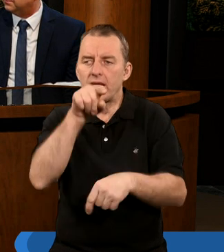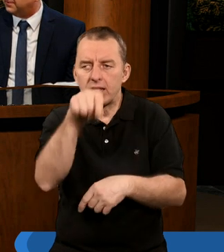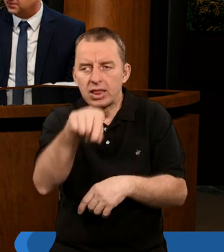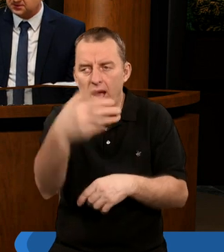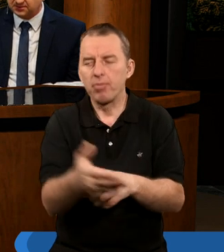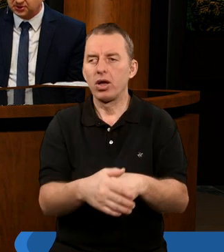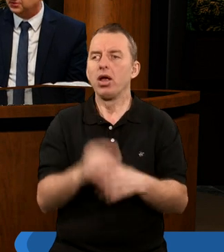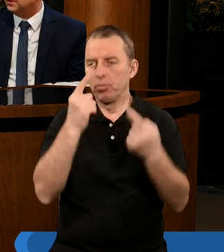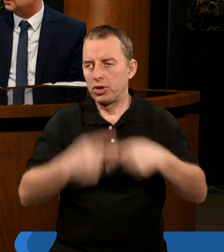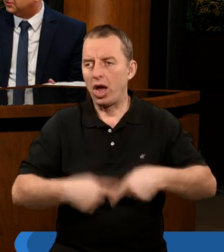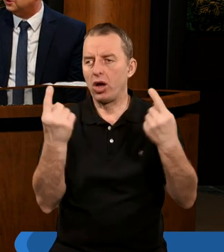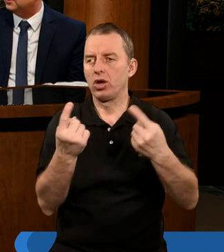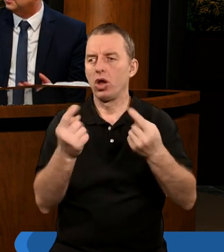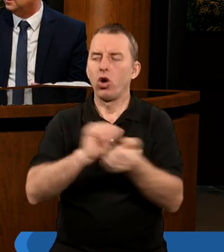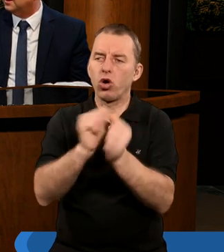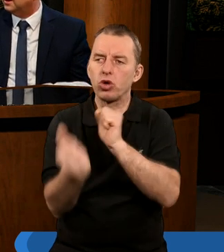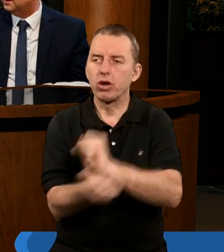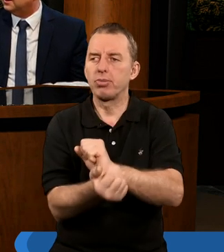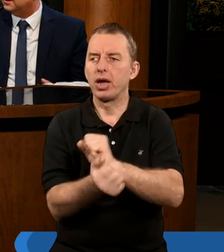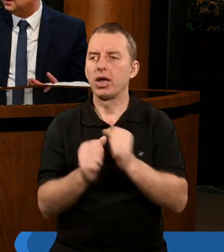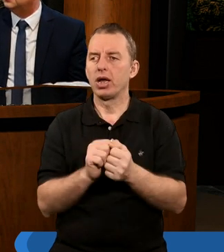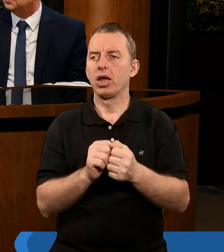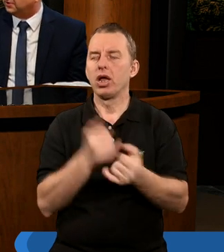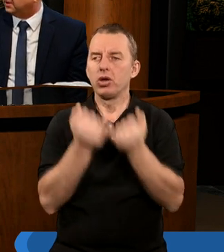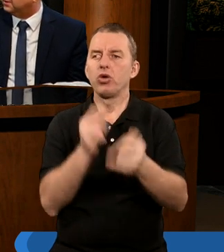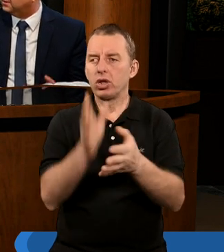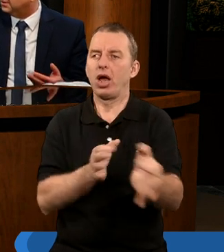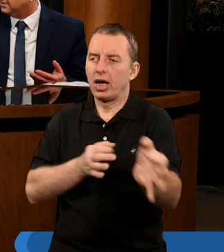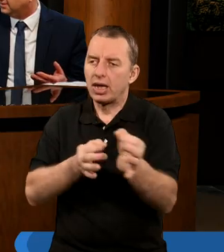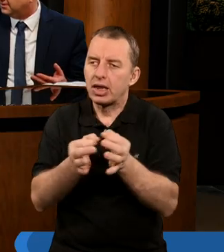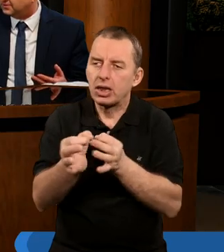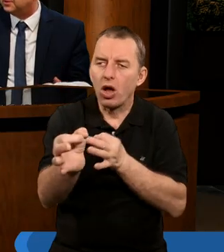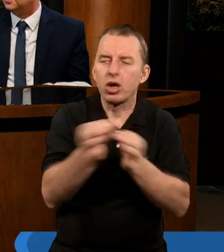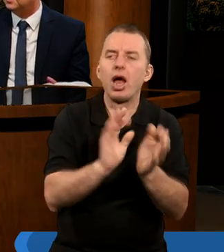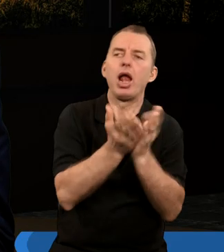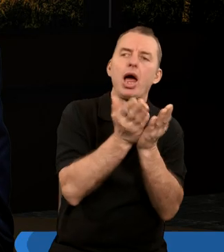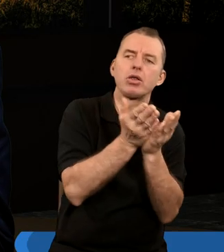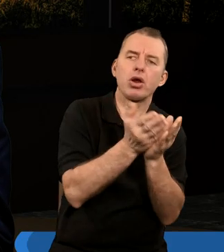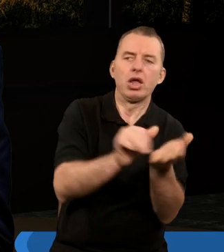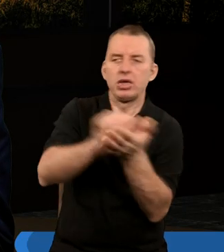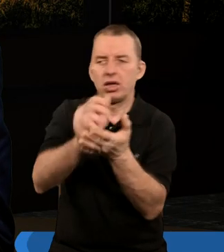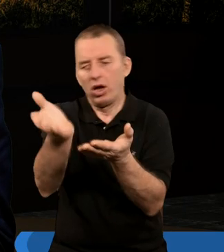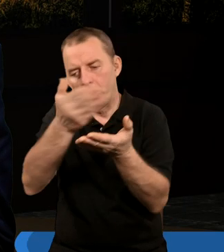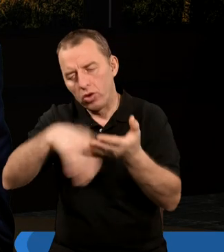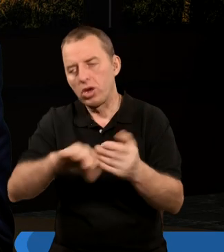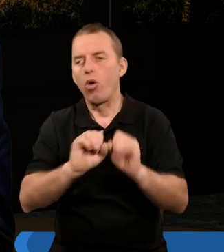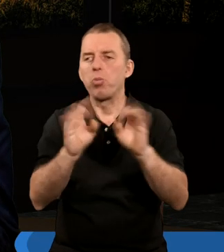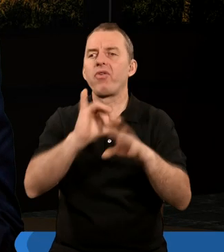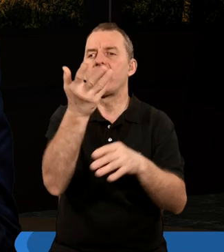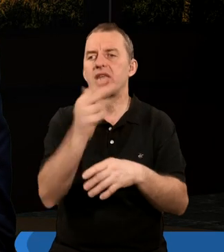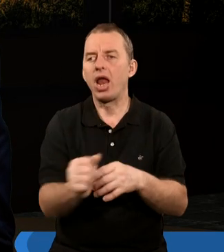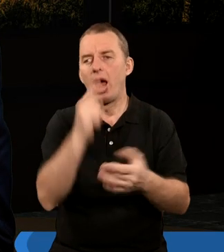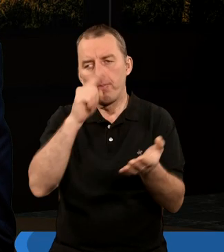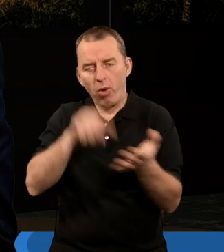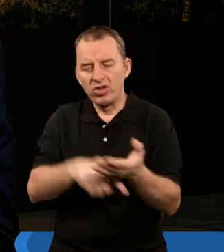pewien, jestem przekonany, że chociażby jej historia i teolektura XI rozdziału Księgi Apokalipsy